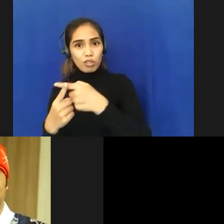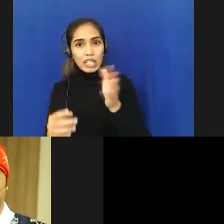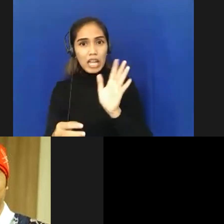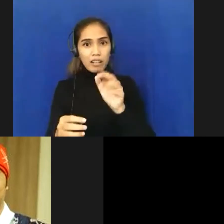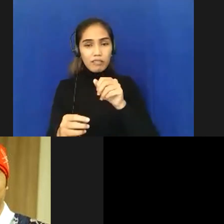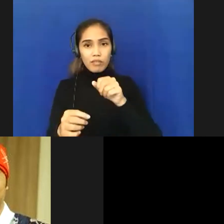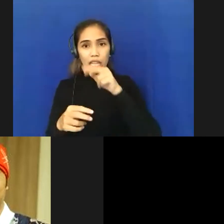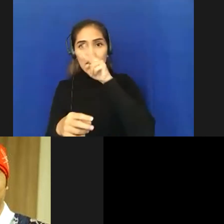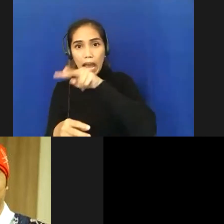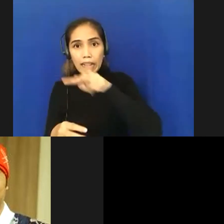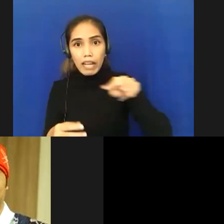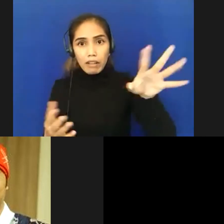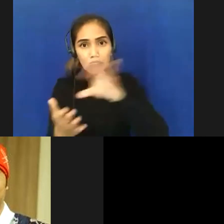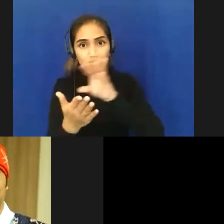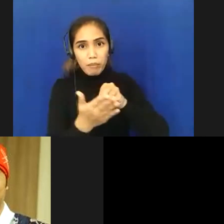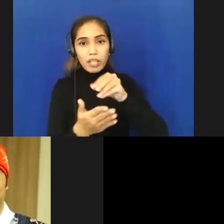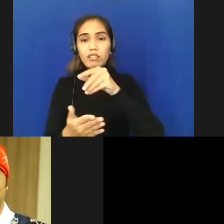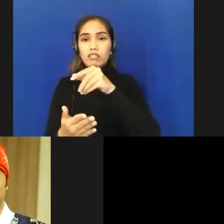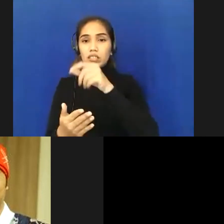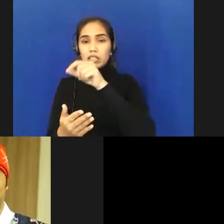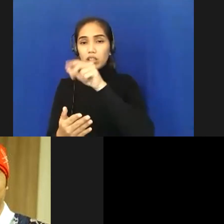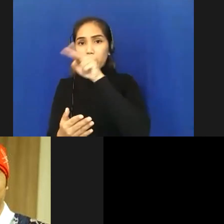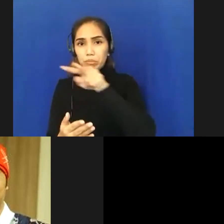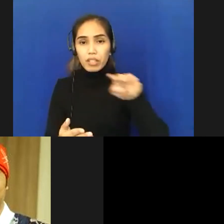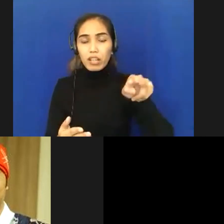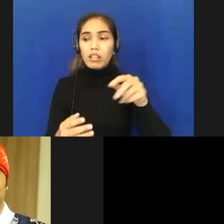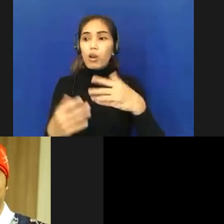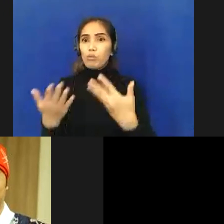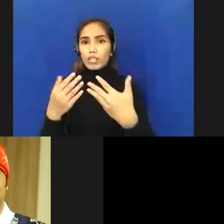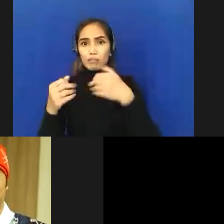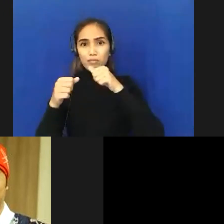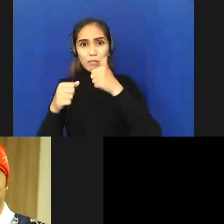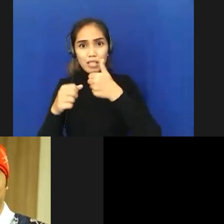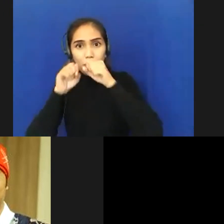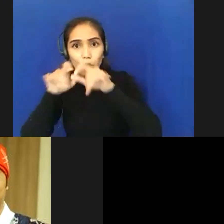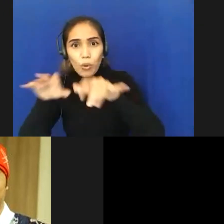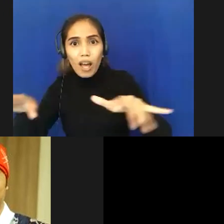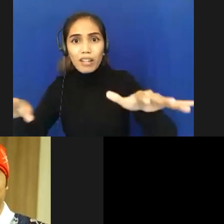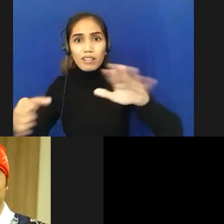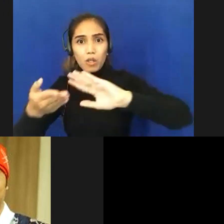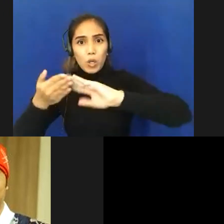saja itu sudah menular ke beberapa keluarga yang ada dalam komunitas itu nah